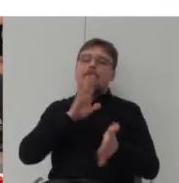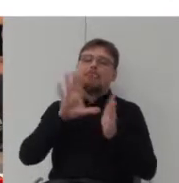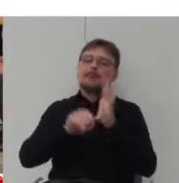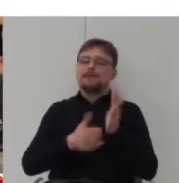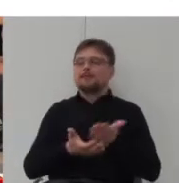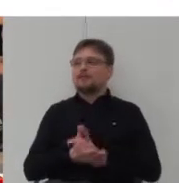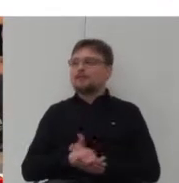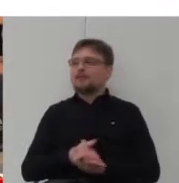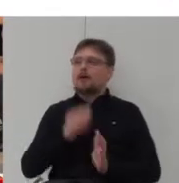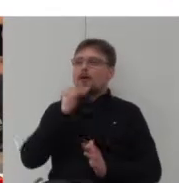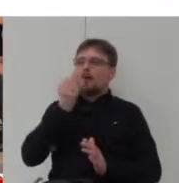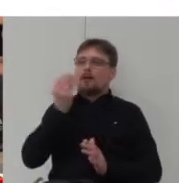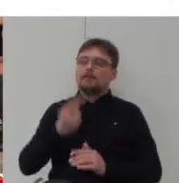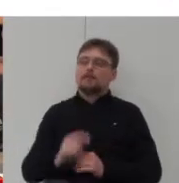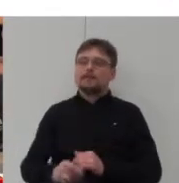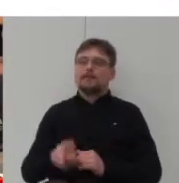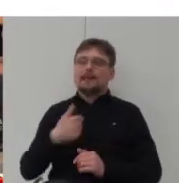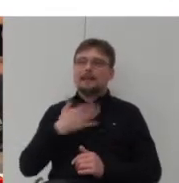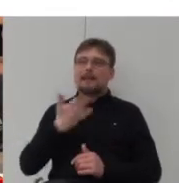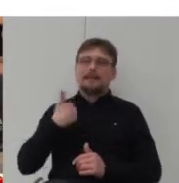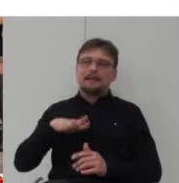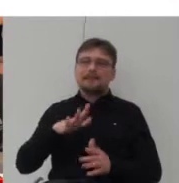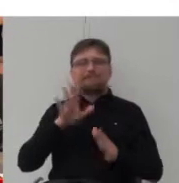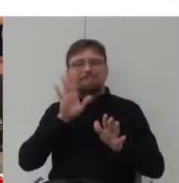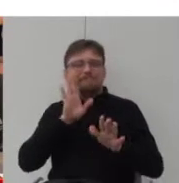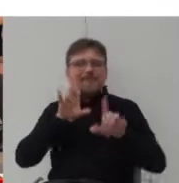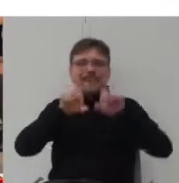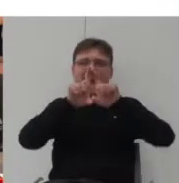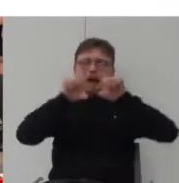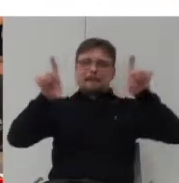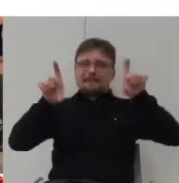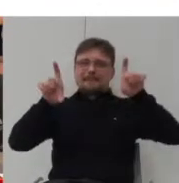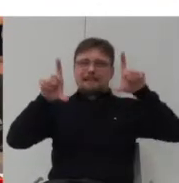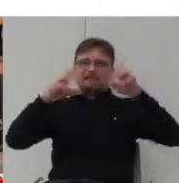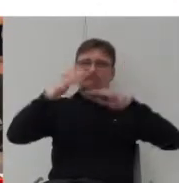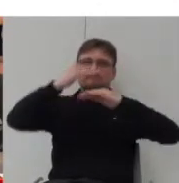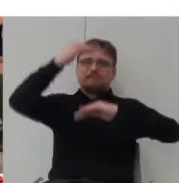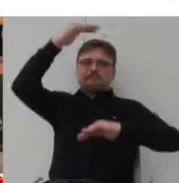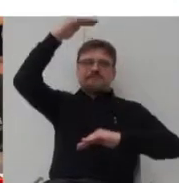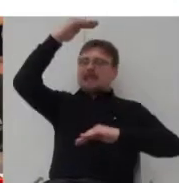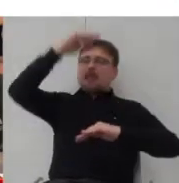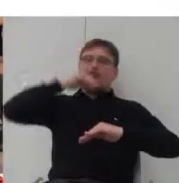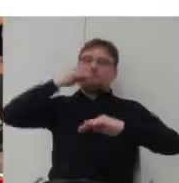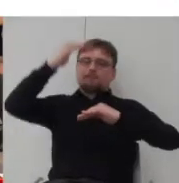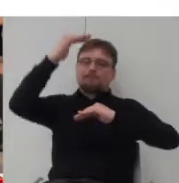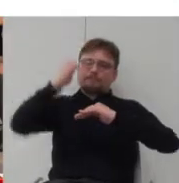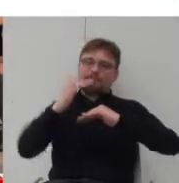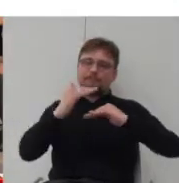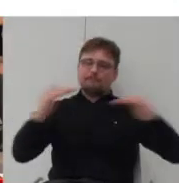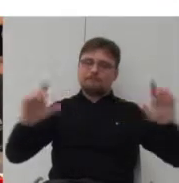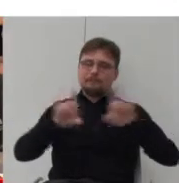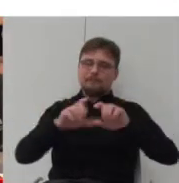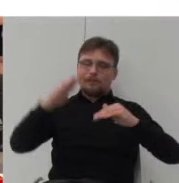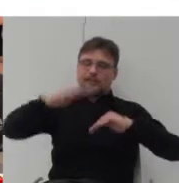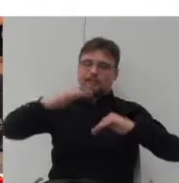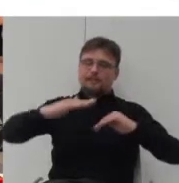pionową strukturą kamienicy na rzecz struktury bardziej poziomej. Tworzę przestrzenie demokratyczne. Nie tylko dlatego,